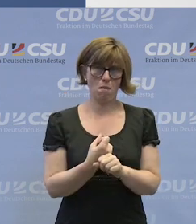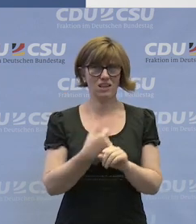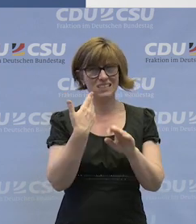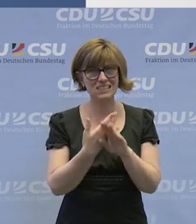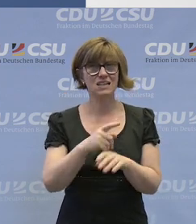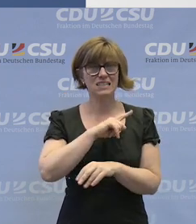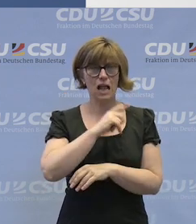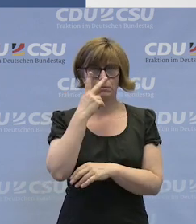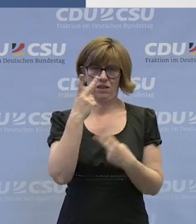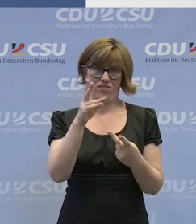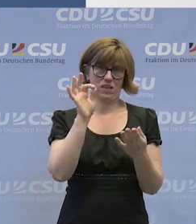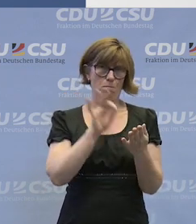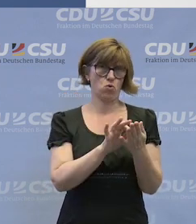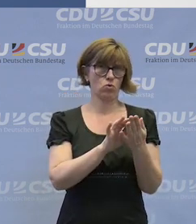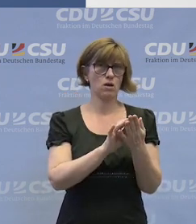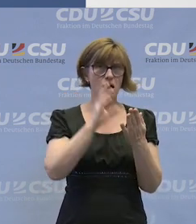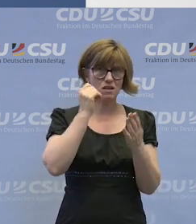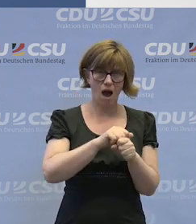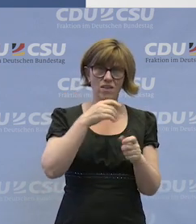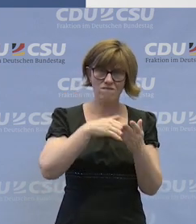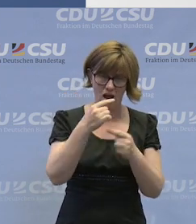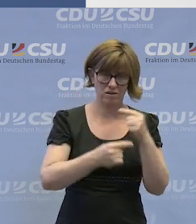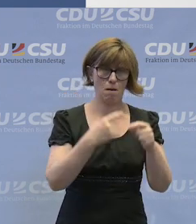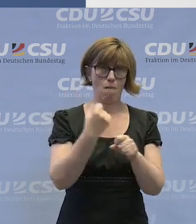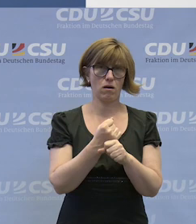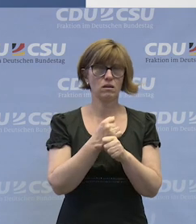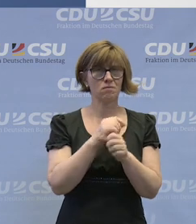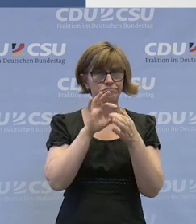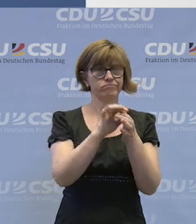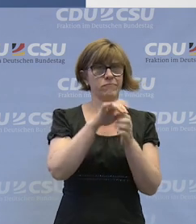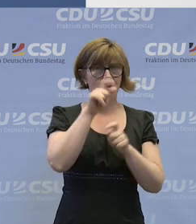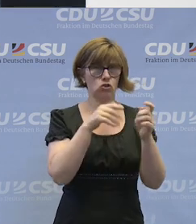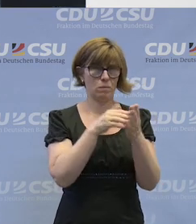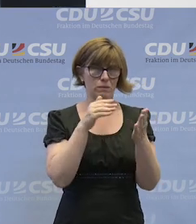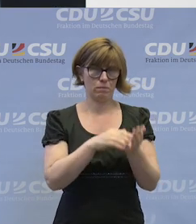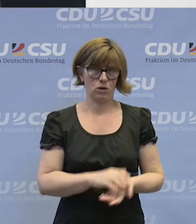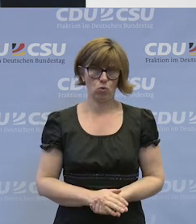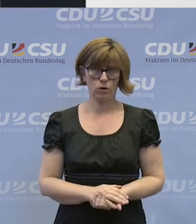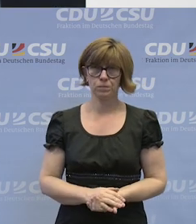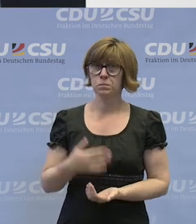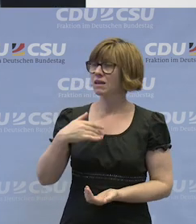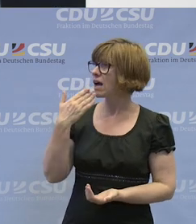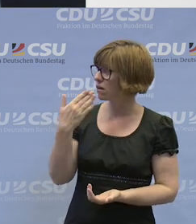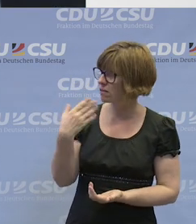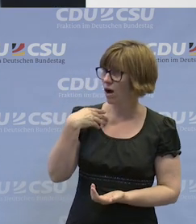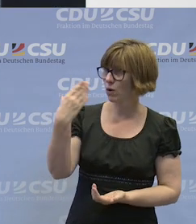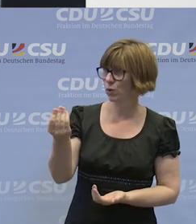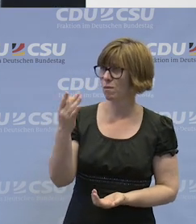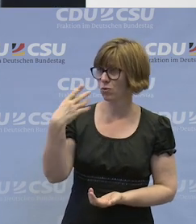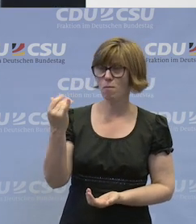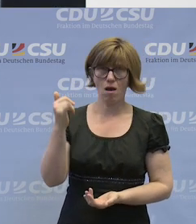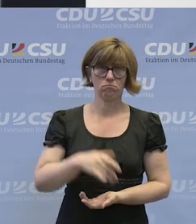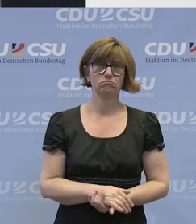ist aus meiner Sicht ein ganz wichtiger Punkt, wo man tatsächlich weiterkommen kann in Bezug auf die behinderten Menschen. Ich glaube, das Dankeschön ist angekommen, oder Herr Schumann?